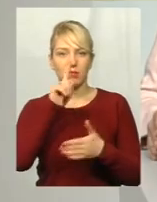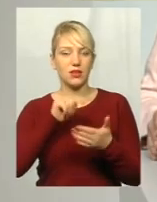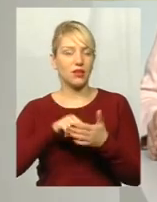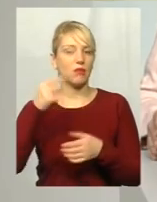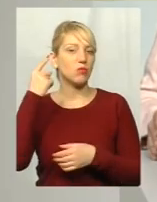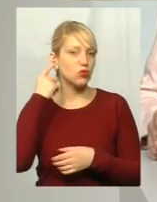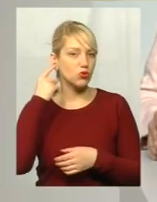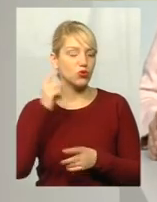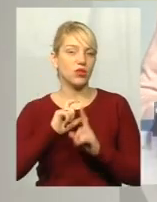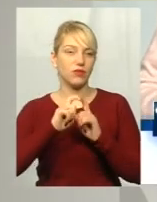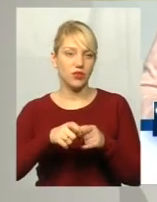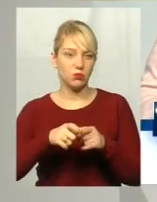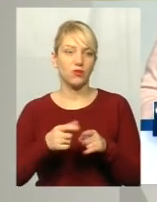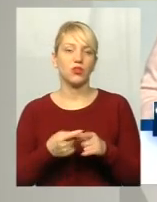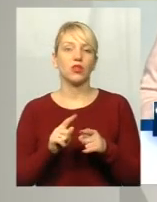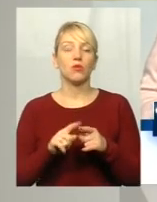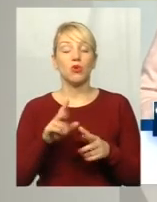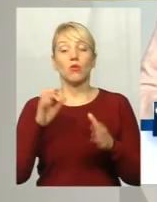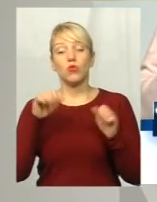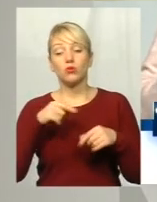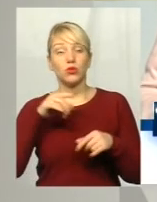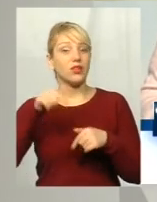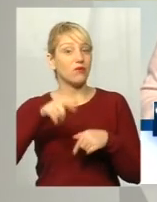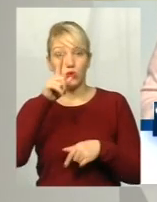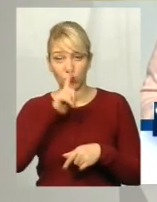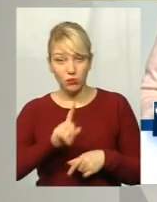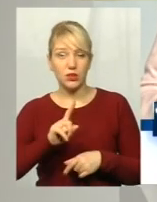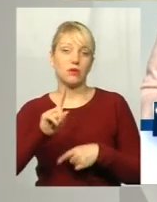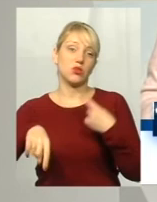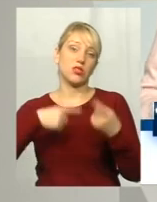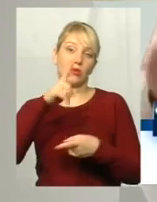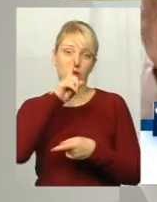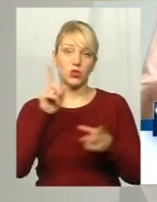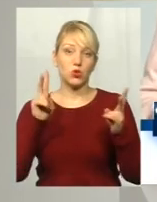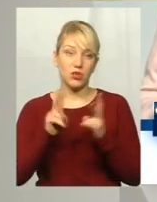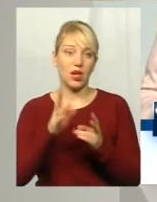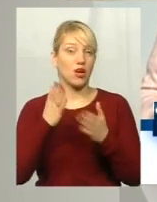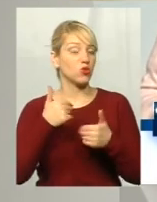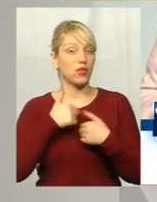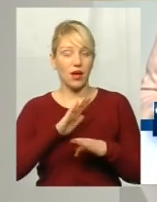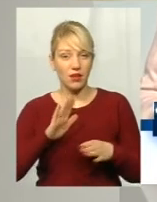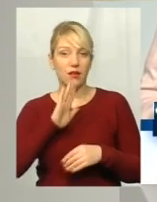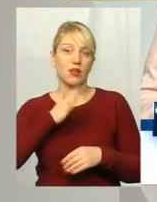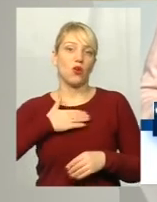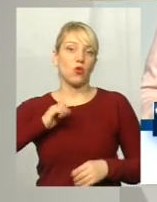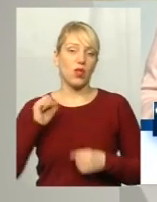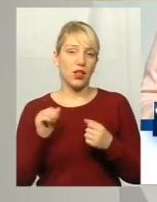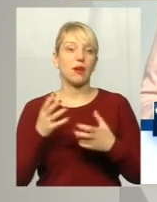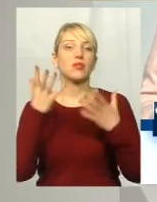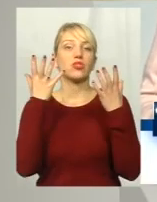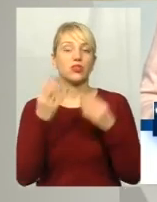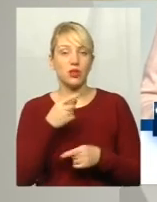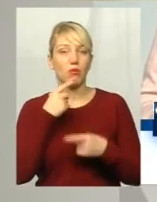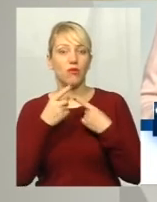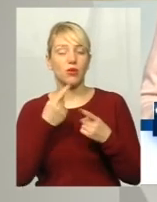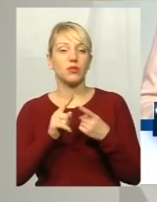відповіді, тому не виключаю, що, ну якщо не в цьому місті, наступно, ми все одно ще зустрінемося. Якщо не я, то моя колега Юна Митрашко, ми ще поговоримо